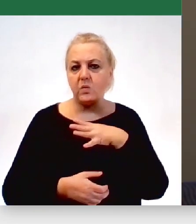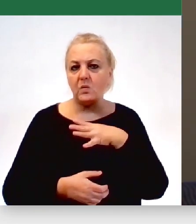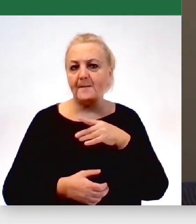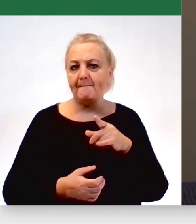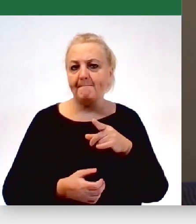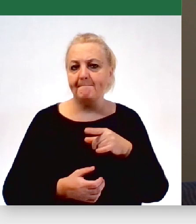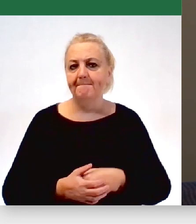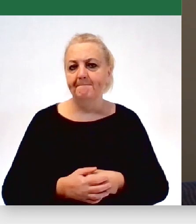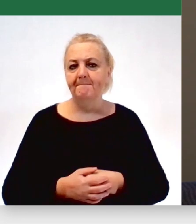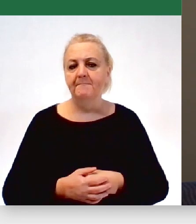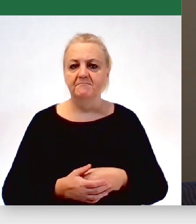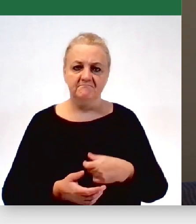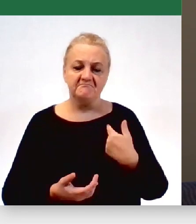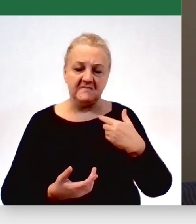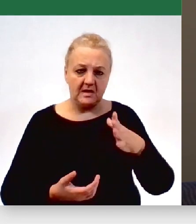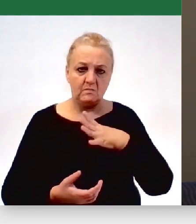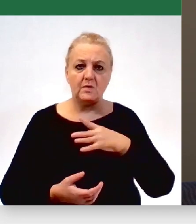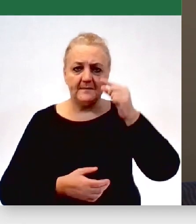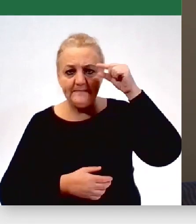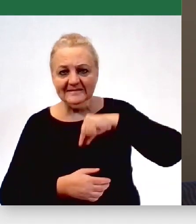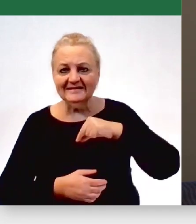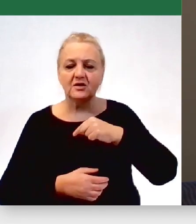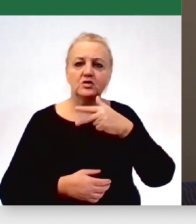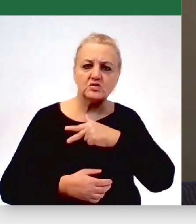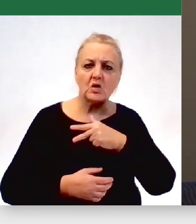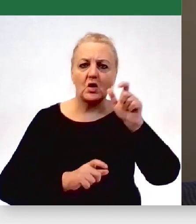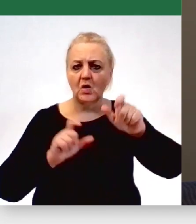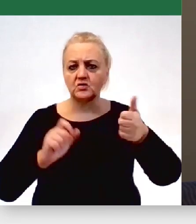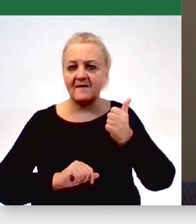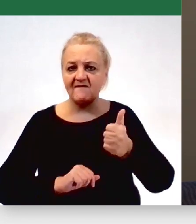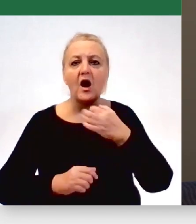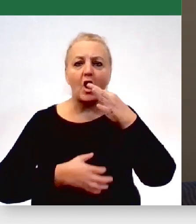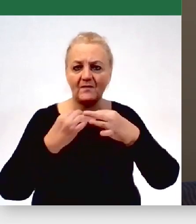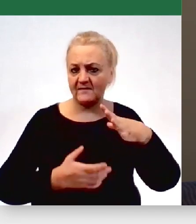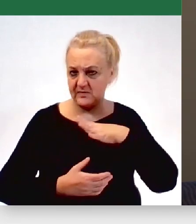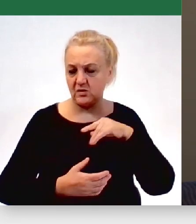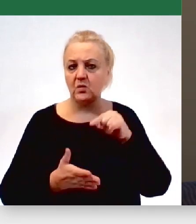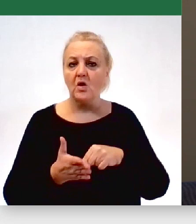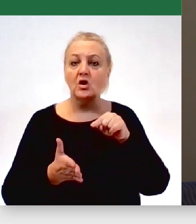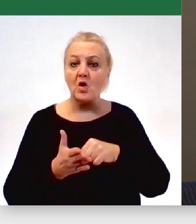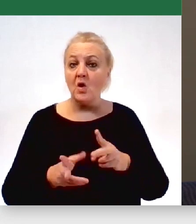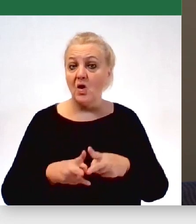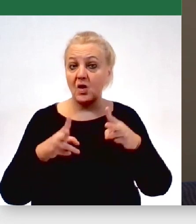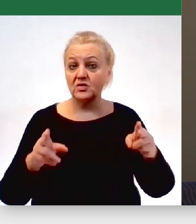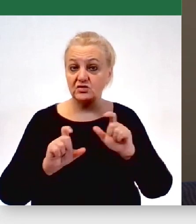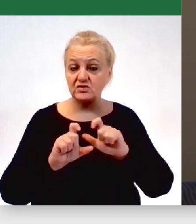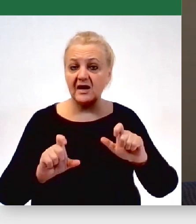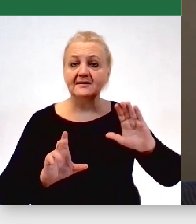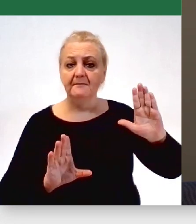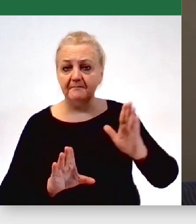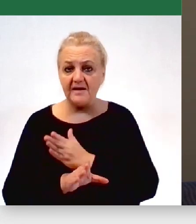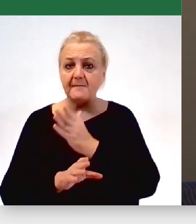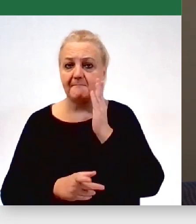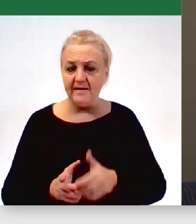mówili o tym i psychologowie, i socjologowie, że ten czas też minie, że